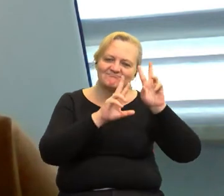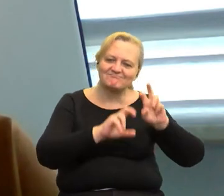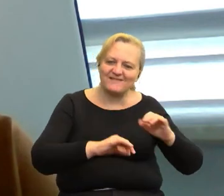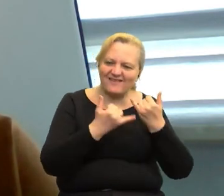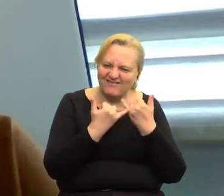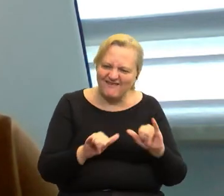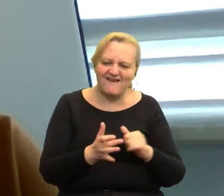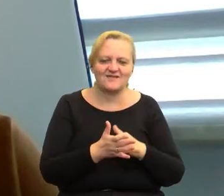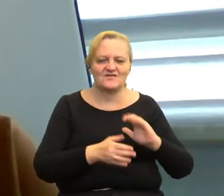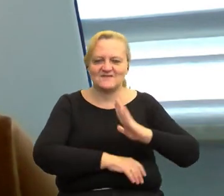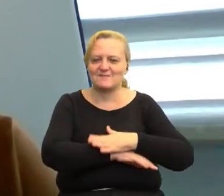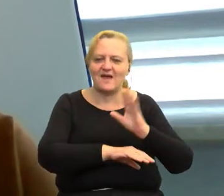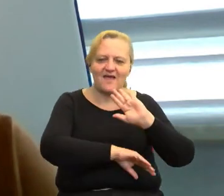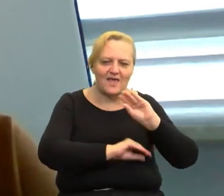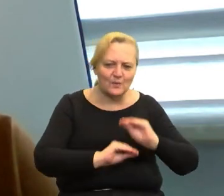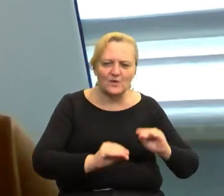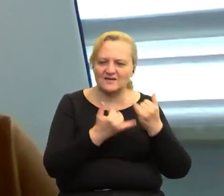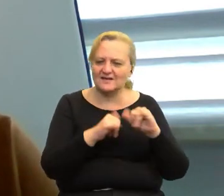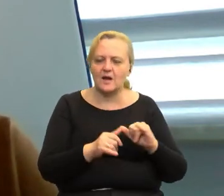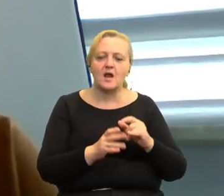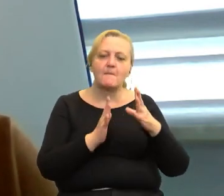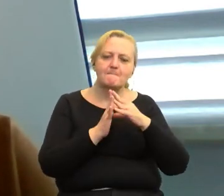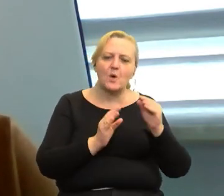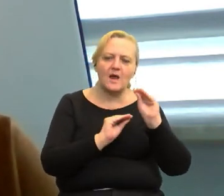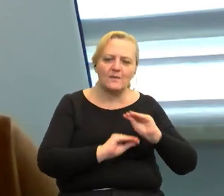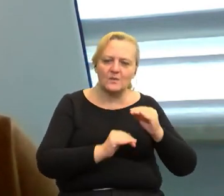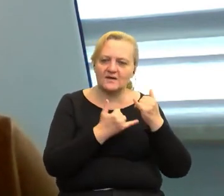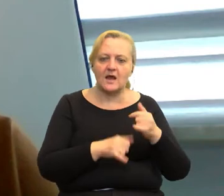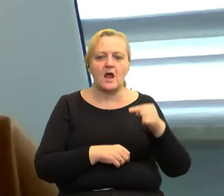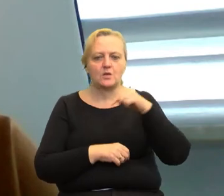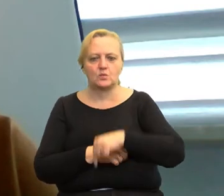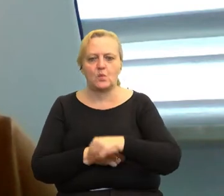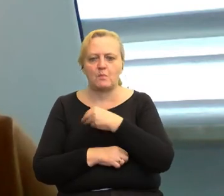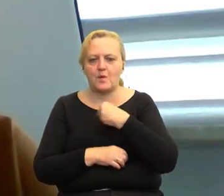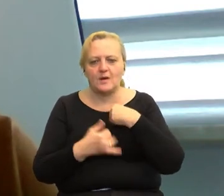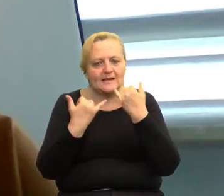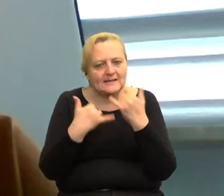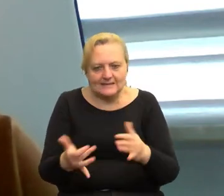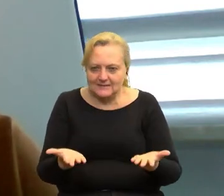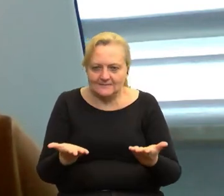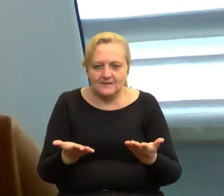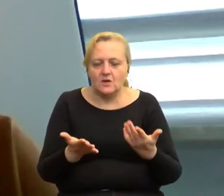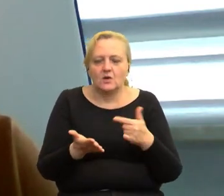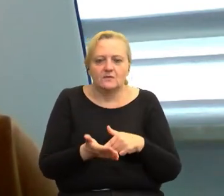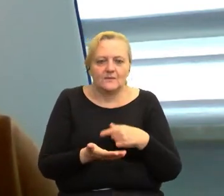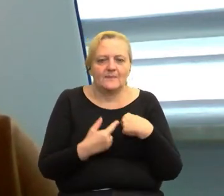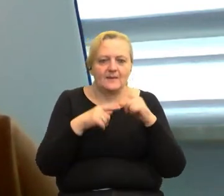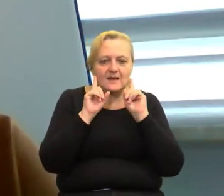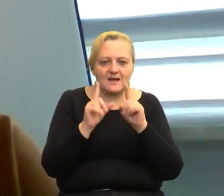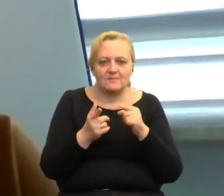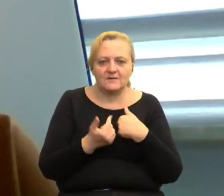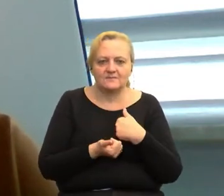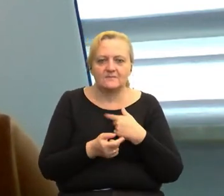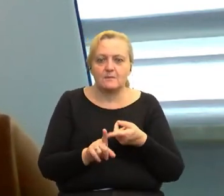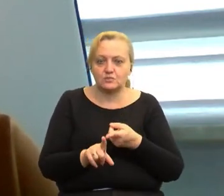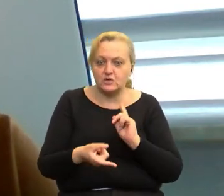Wsparcie, edukacja. Inny jest model tej edukacji, a zupełnie inaczej to wygląda u nas. Więc nie ukrywam, że to przed